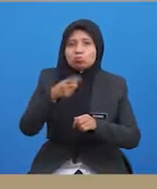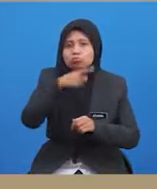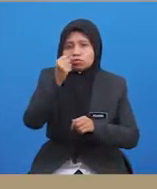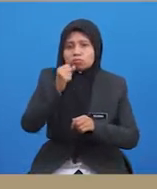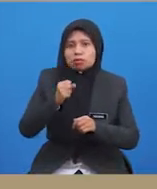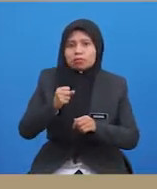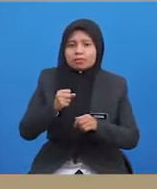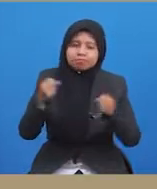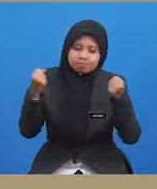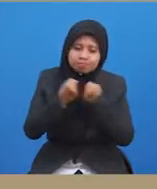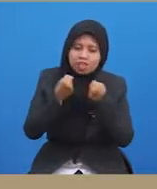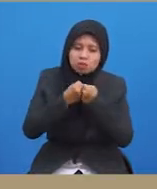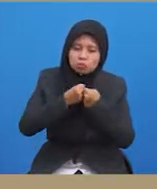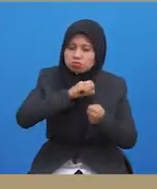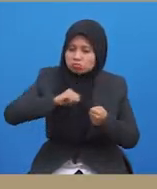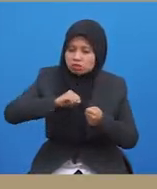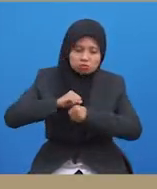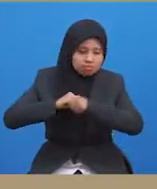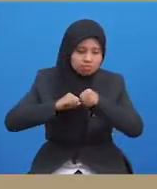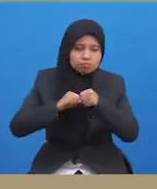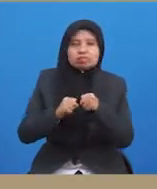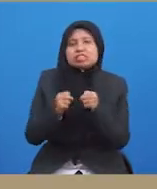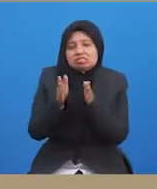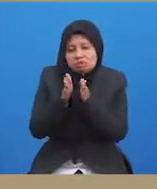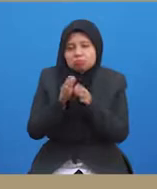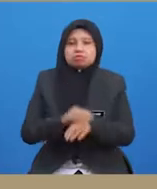pertelingkahan akibat sentuhan yang berlaku.